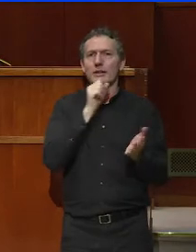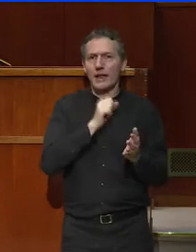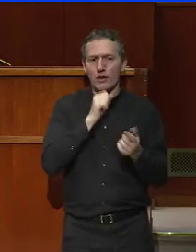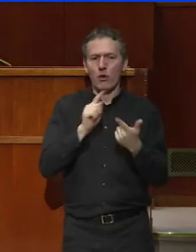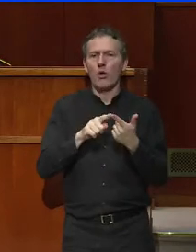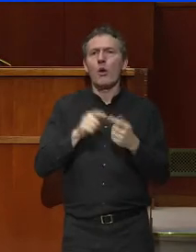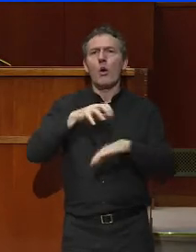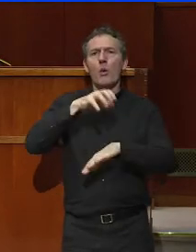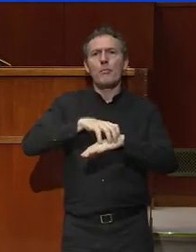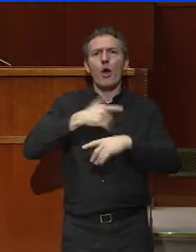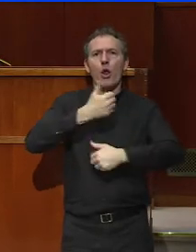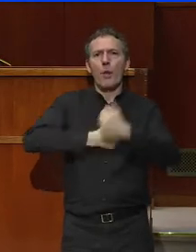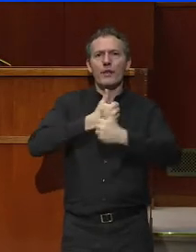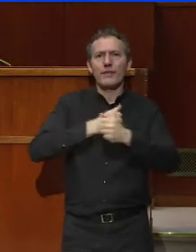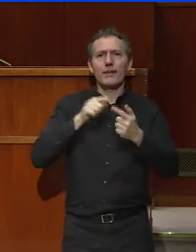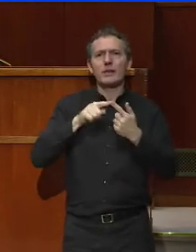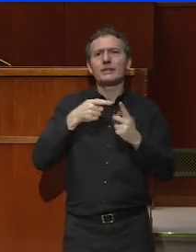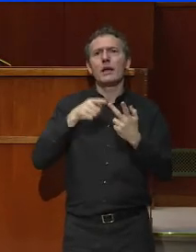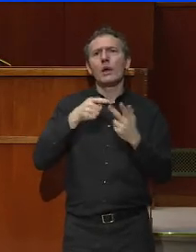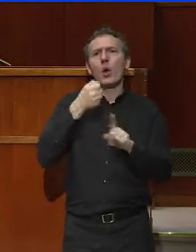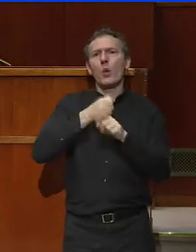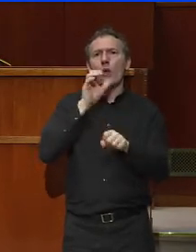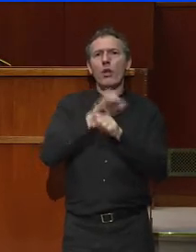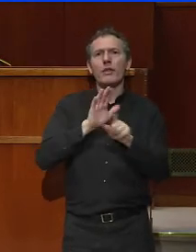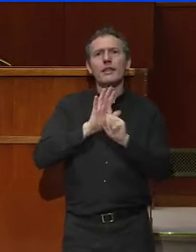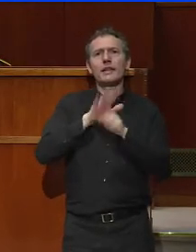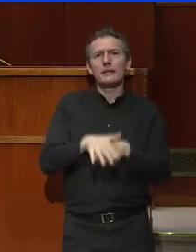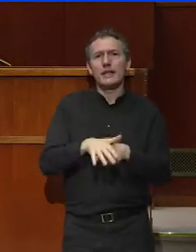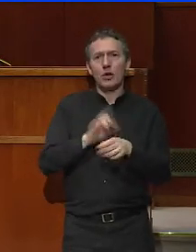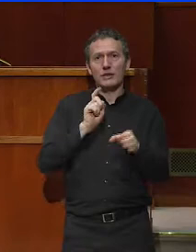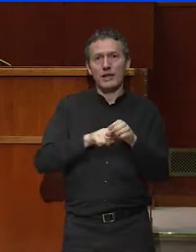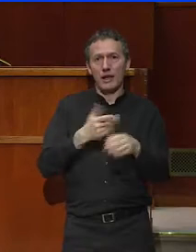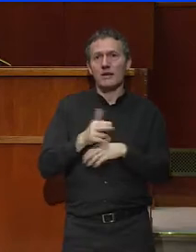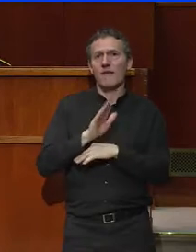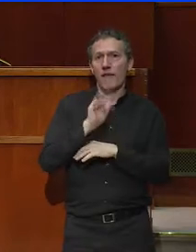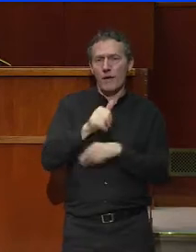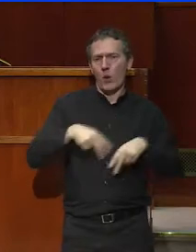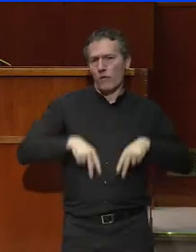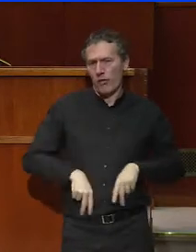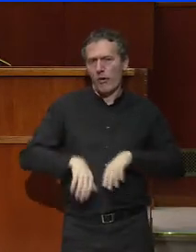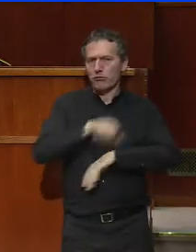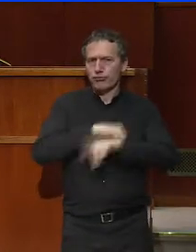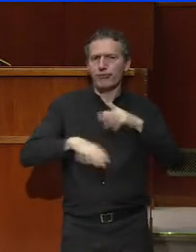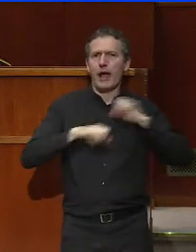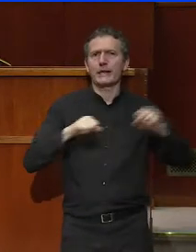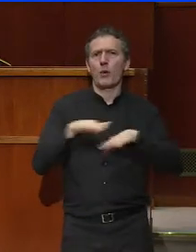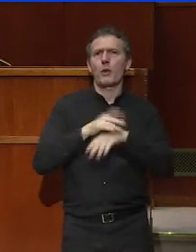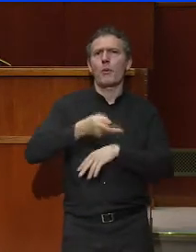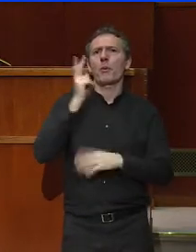de compétitivité et lutte contre les discriminations syndicales, permettront au gouvernement de rendre ses actions, ses politiques plus efficaces.